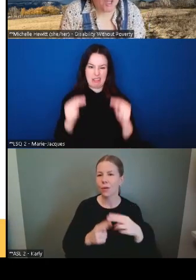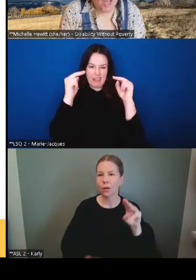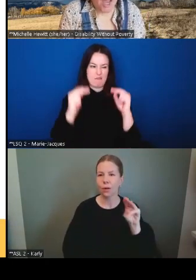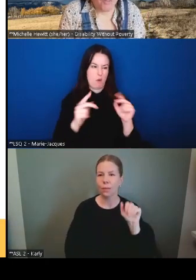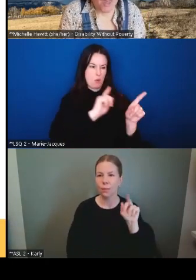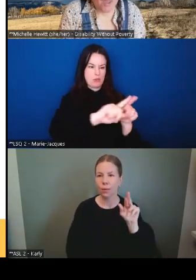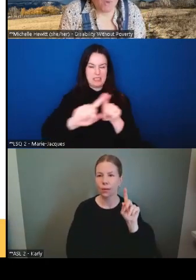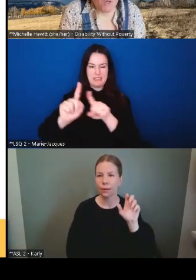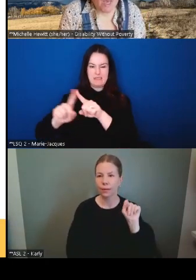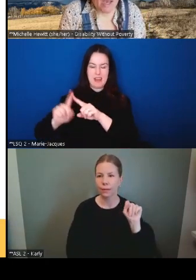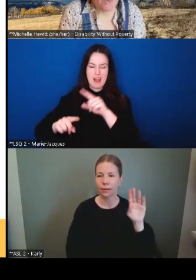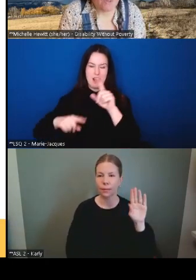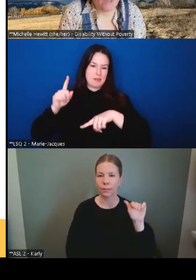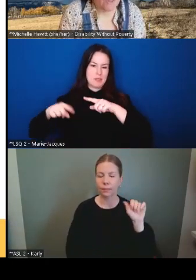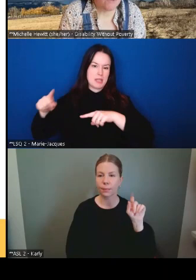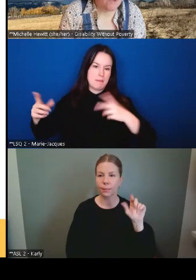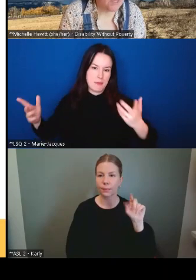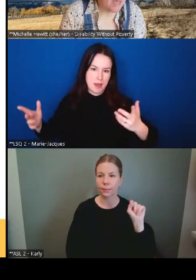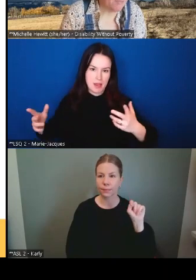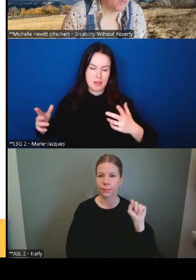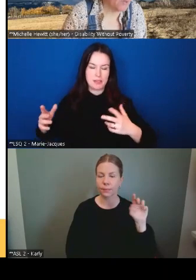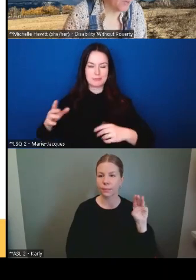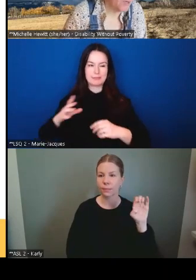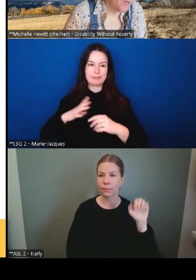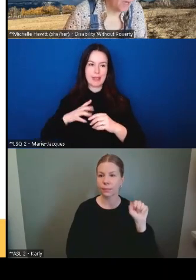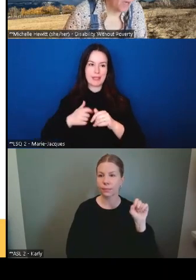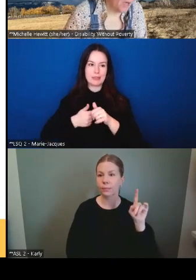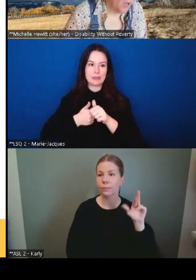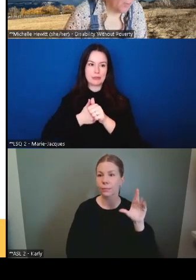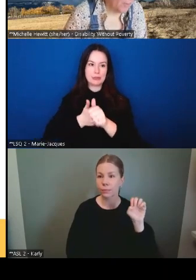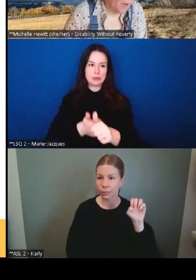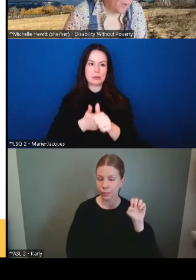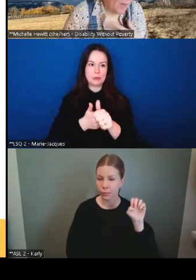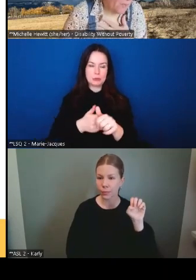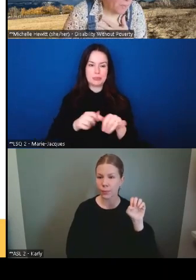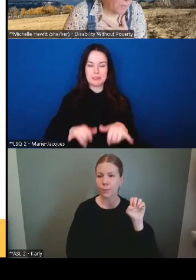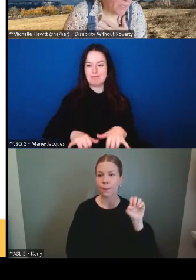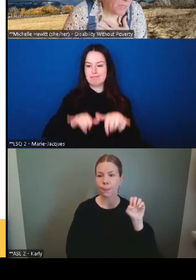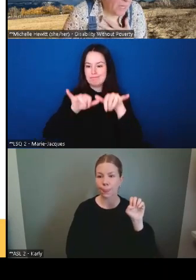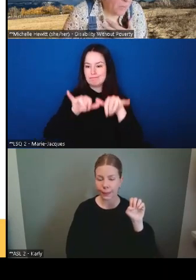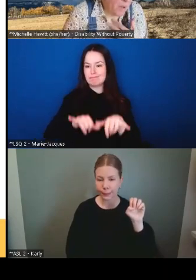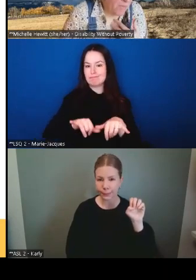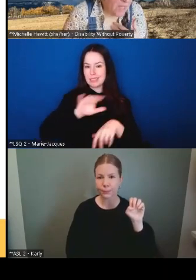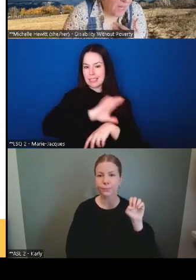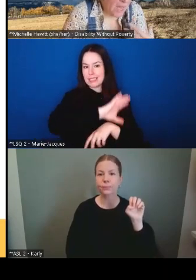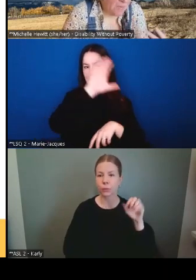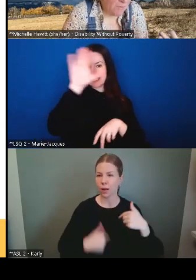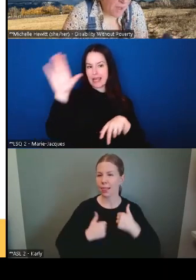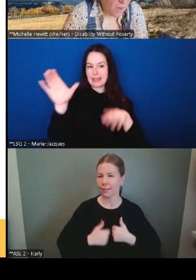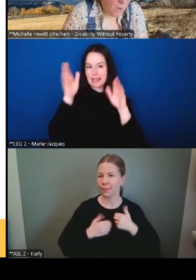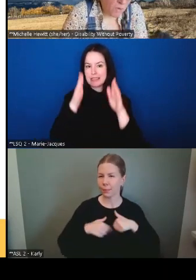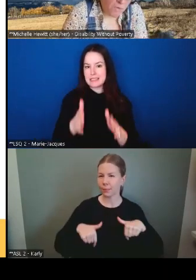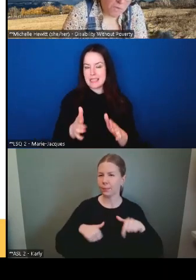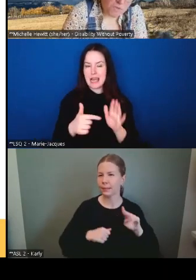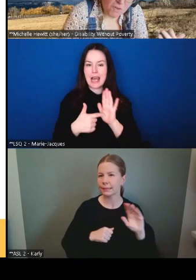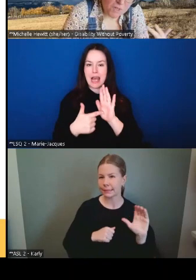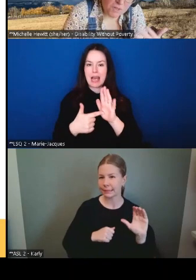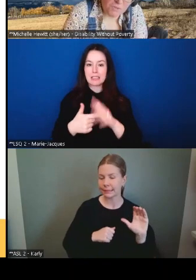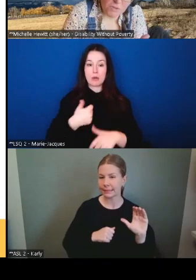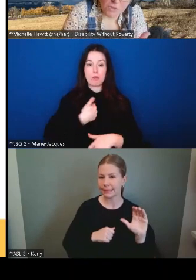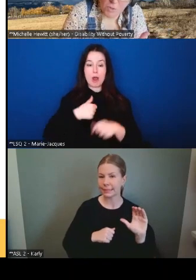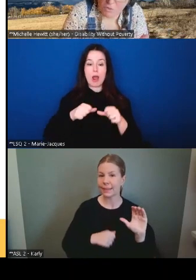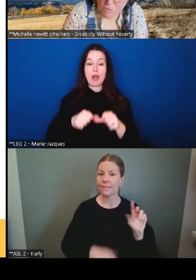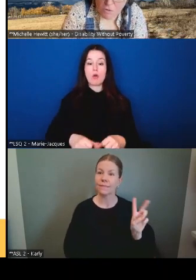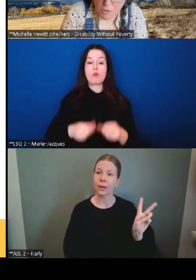donc, essentiellement, ils ont cette mesure du panier canadien. Et donc, ils mesurent, par exemple, moi, je demeure